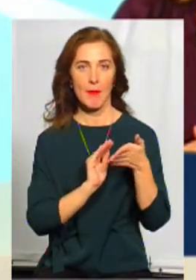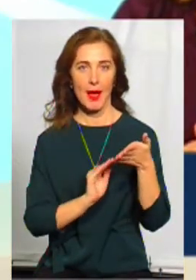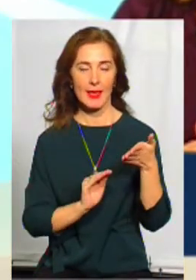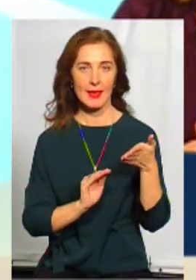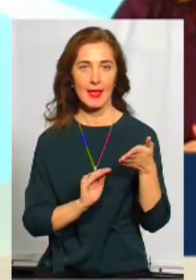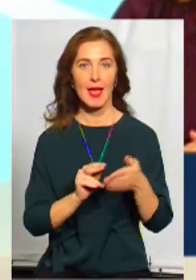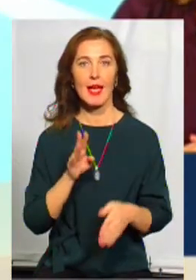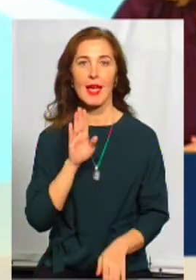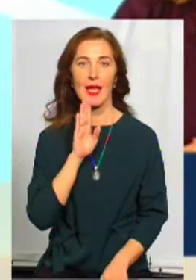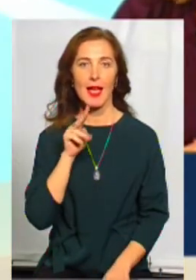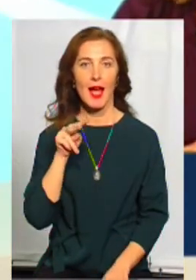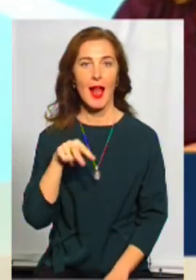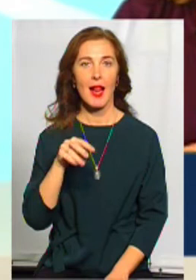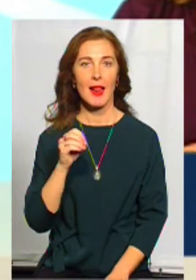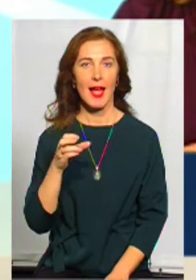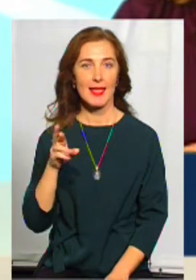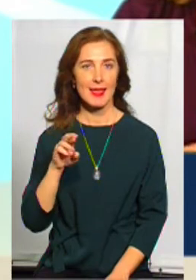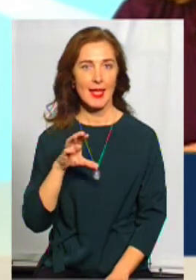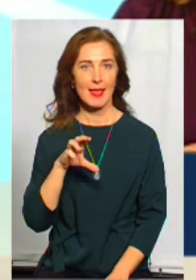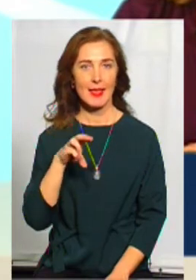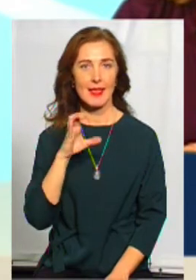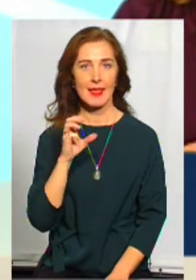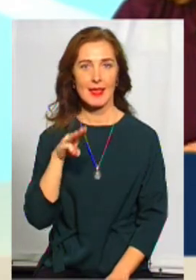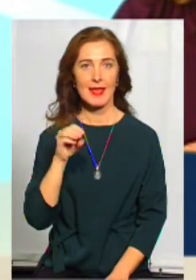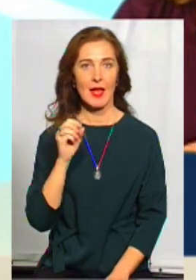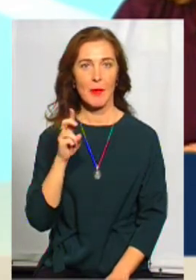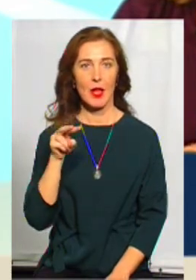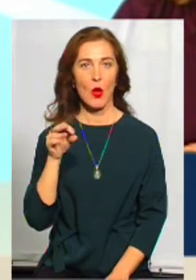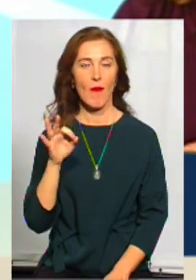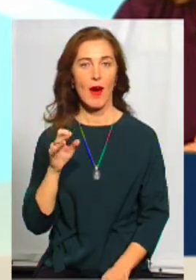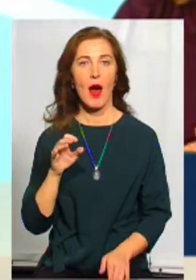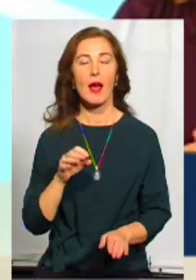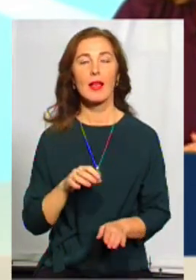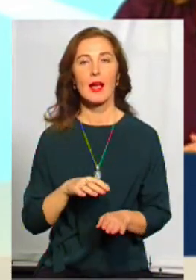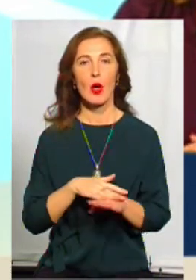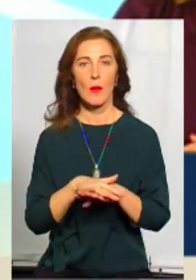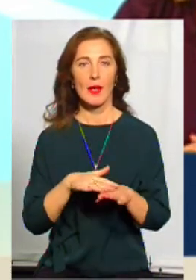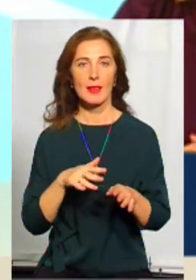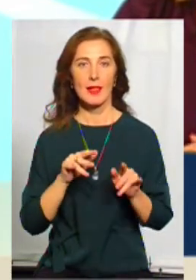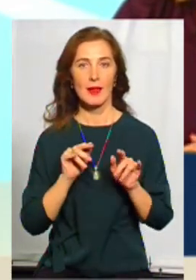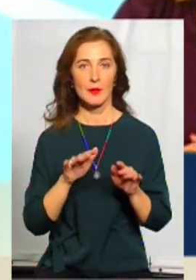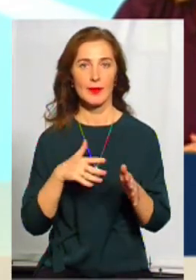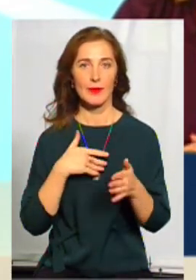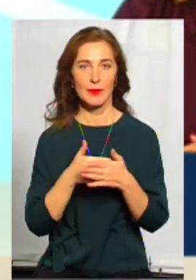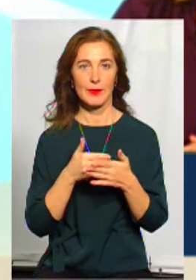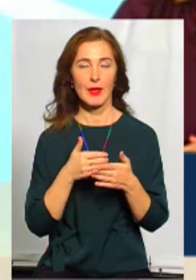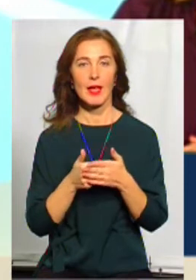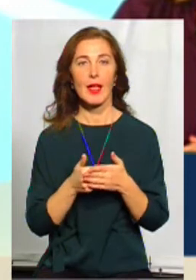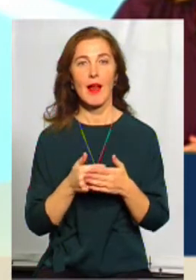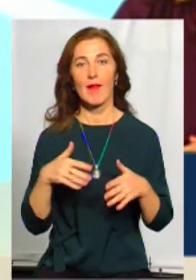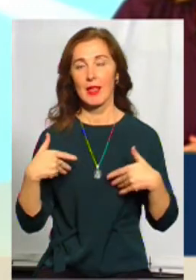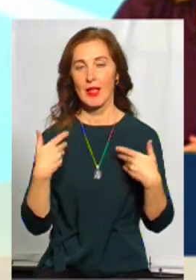І Леся Степло, також громадська діячка, голова громадської організації «Тепло рідних сердець». Вітаю вас.